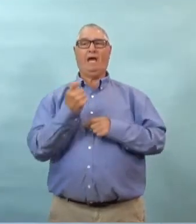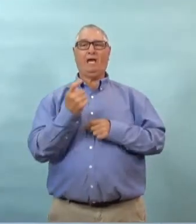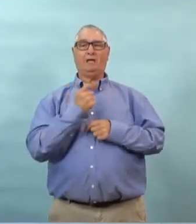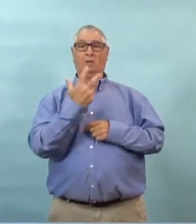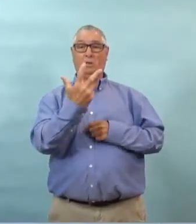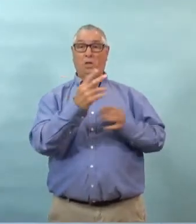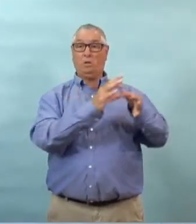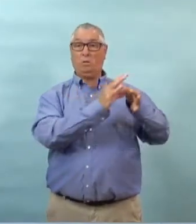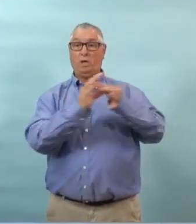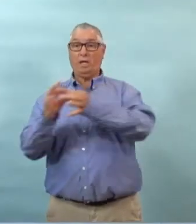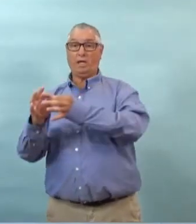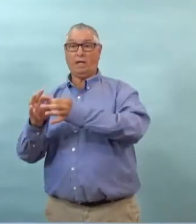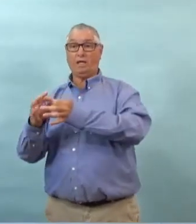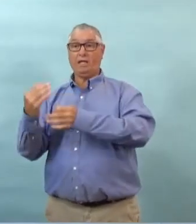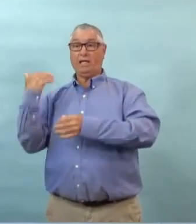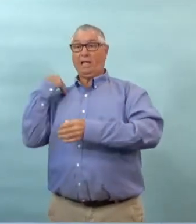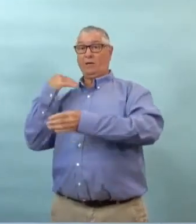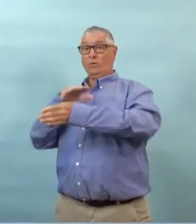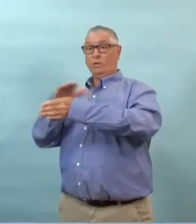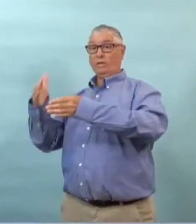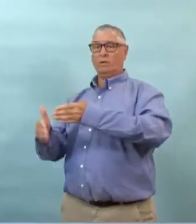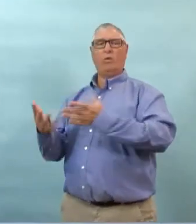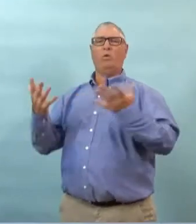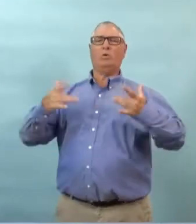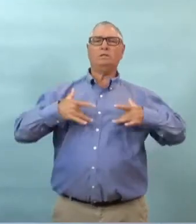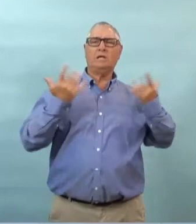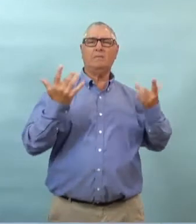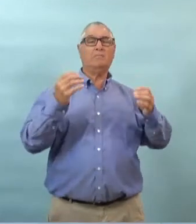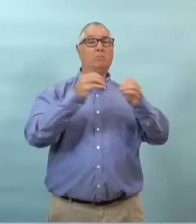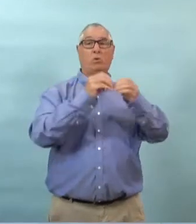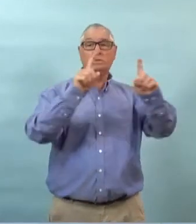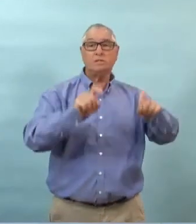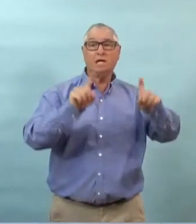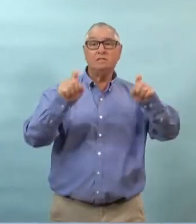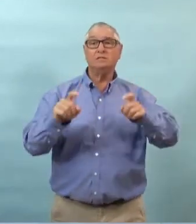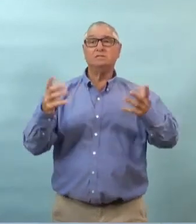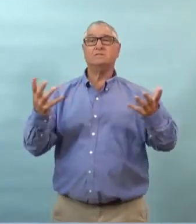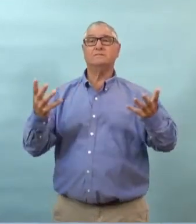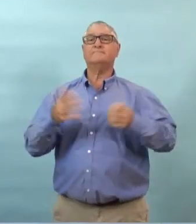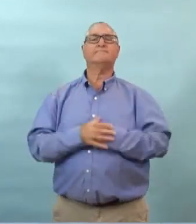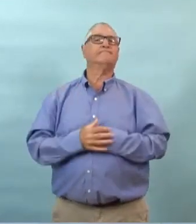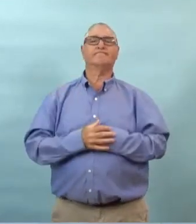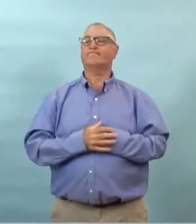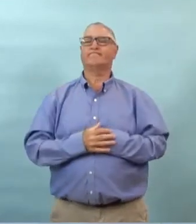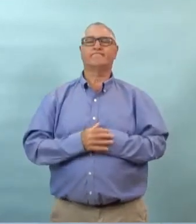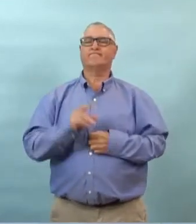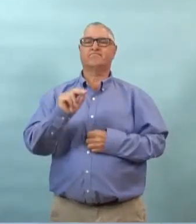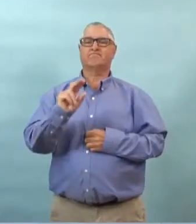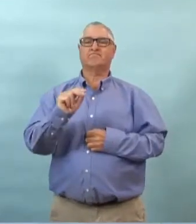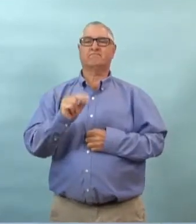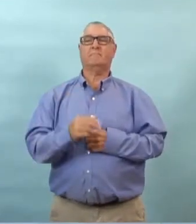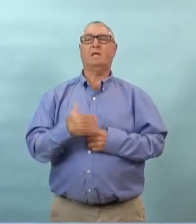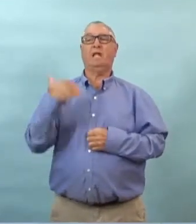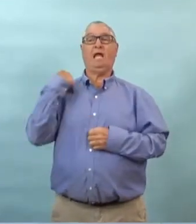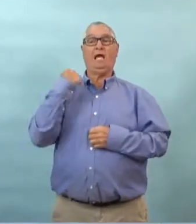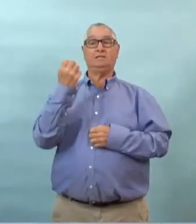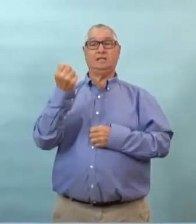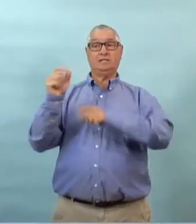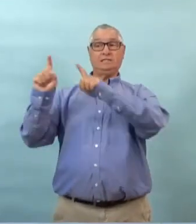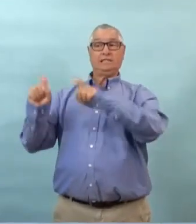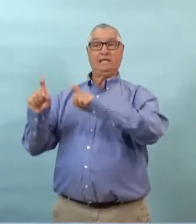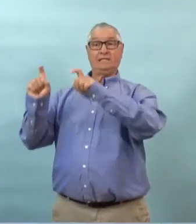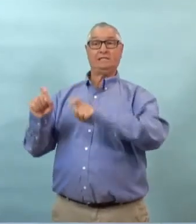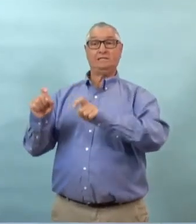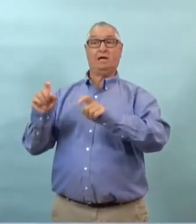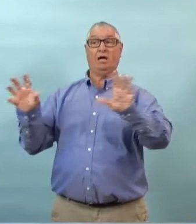jours aujourd'hui mais est ce que c'était lié à la fin de semaine est ce que c'est parce qu'on faisait moins de tests cette fin de semaine non ça n pas le cas je peux vous